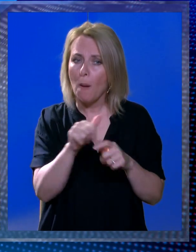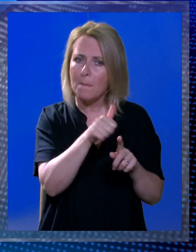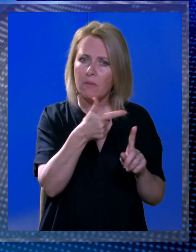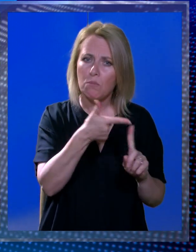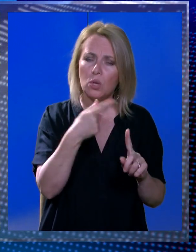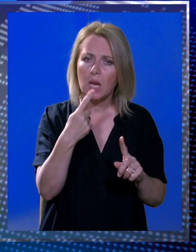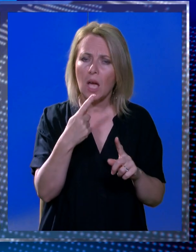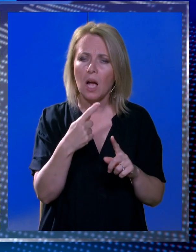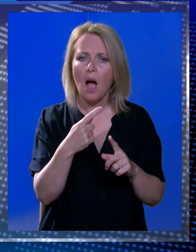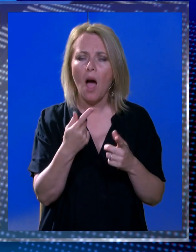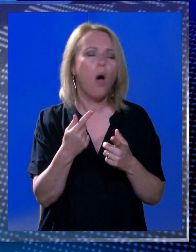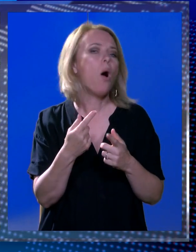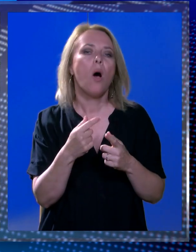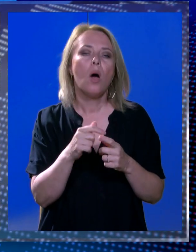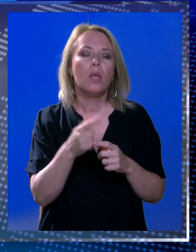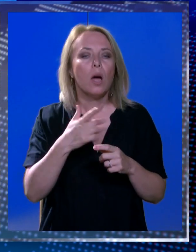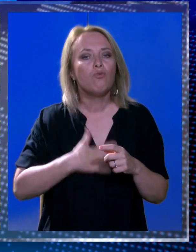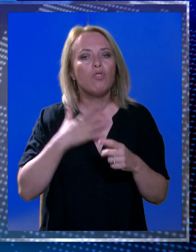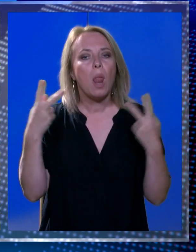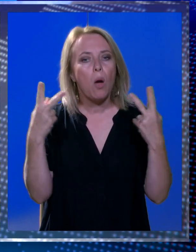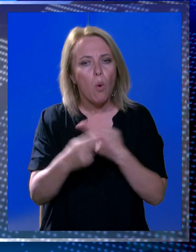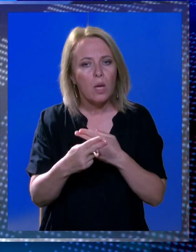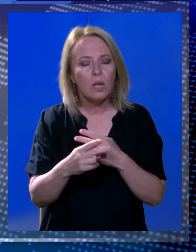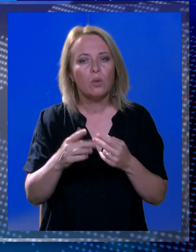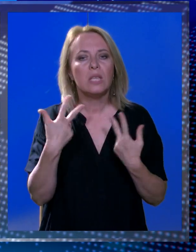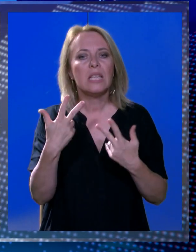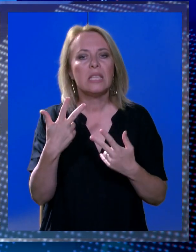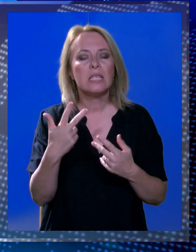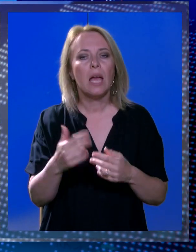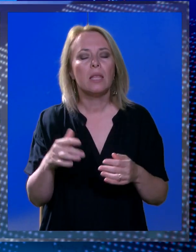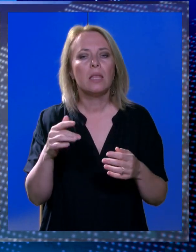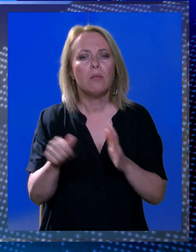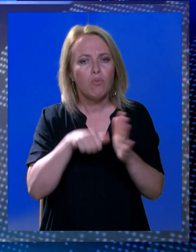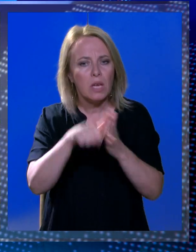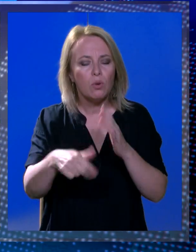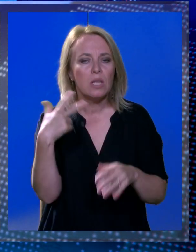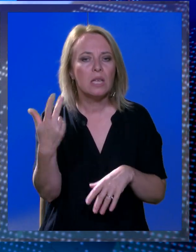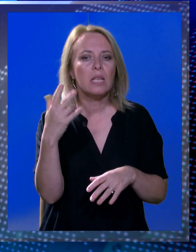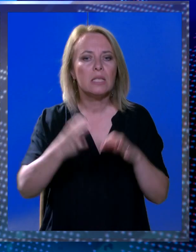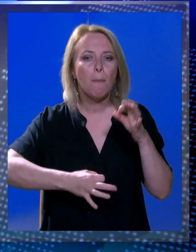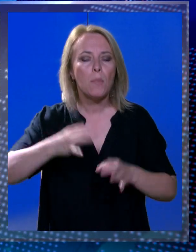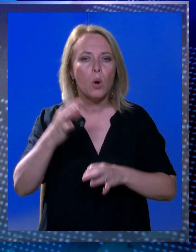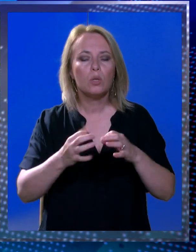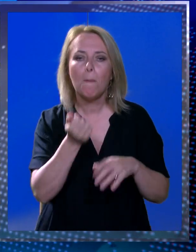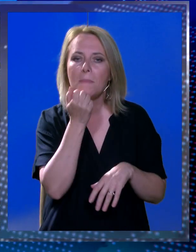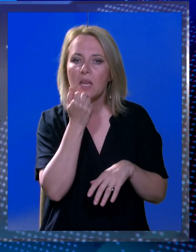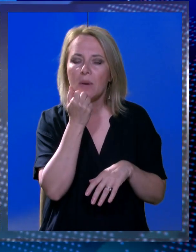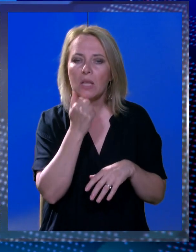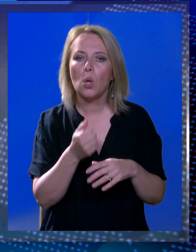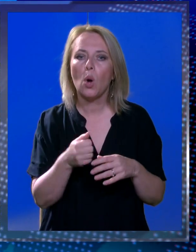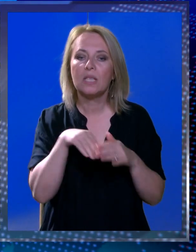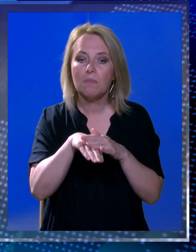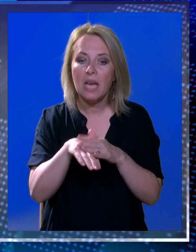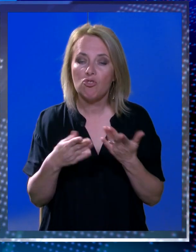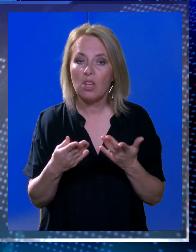rekao, onako bombastičan naslov gdje sam pročitala da on želi ukinuti 30% privatnog smještaj, znači retrogradno, sad